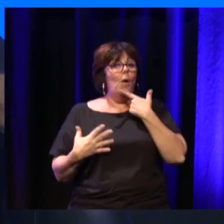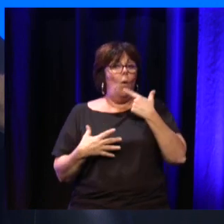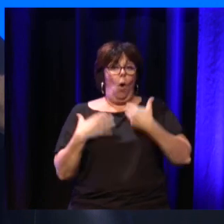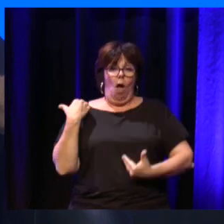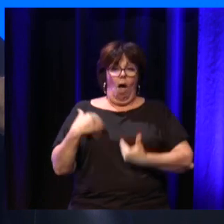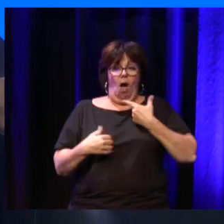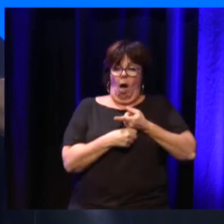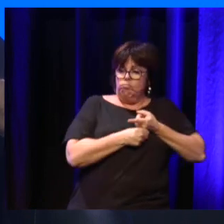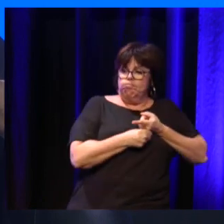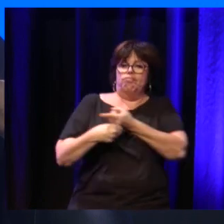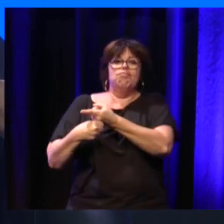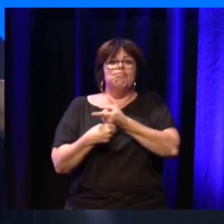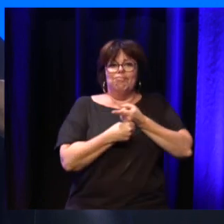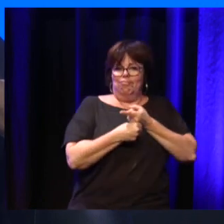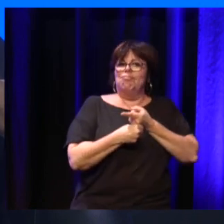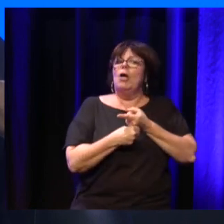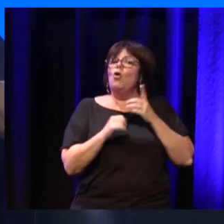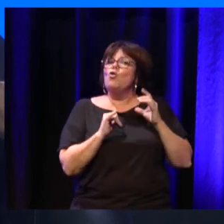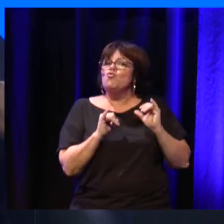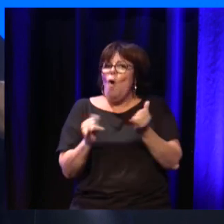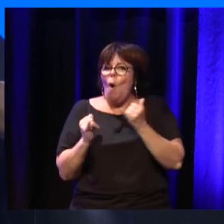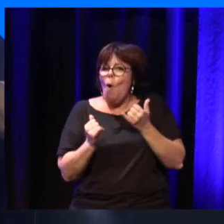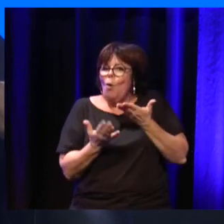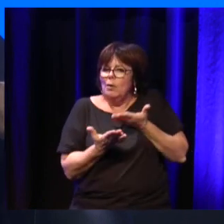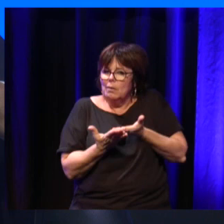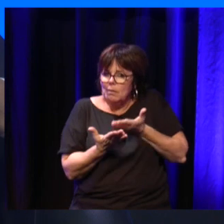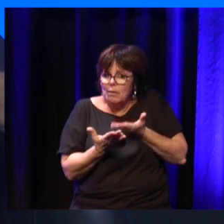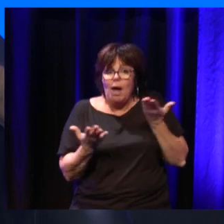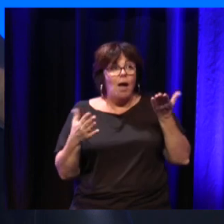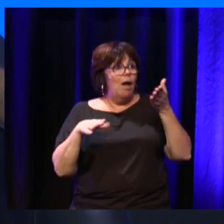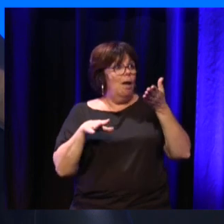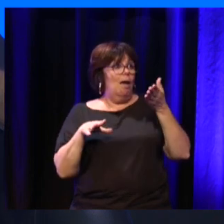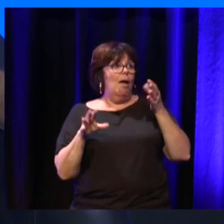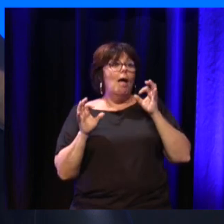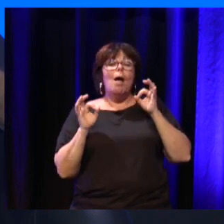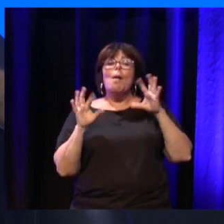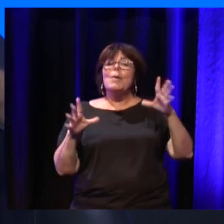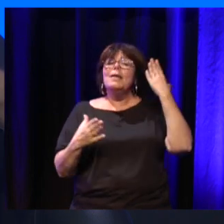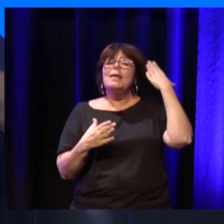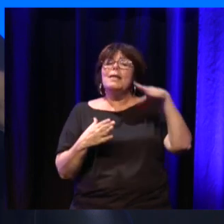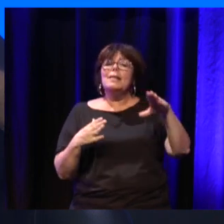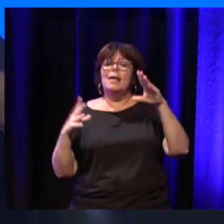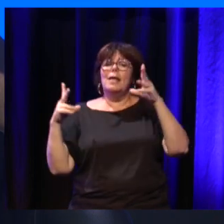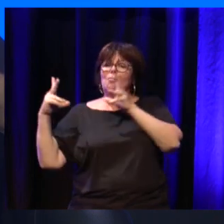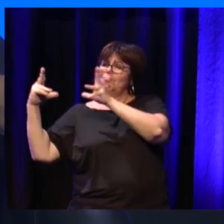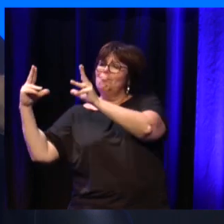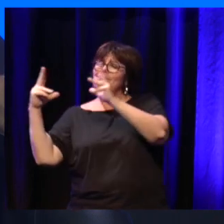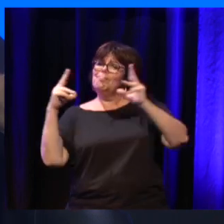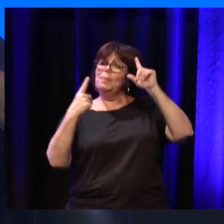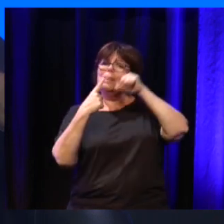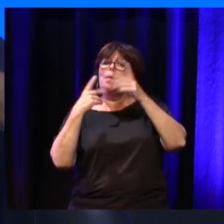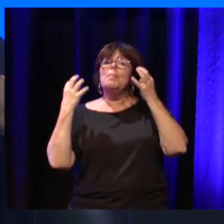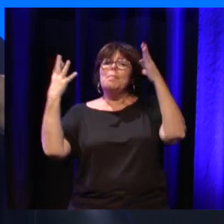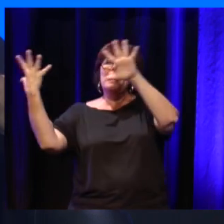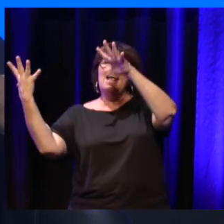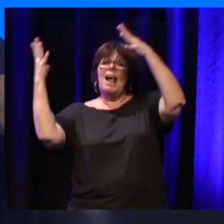développé par quelqu'un que je connais et qui maintenant le fait. C'est un peu comme la fresque du climat mais en fait, c'est sur le handicap et